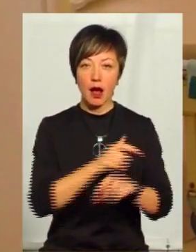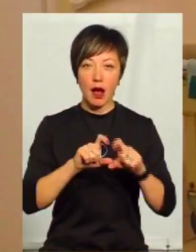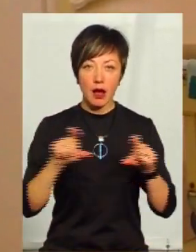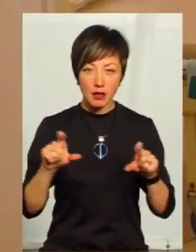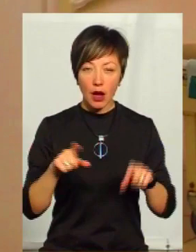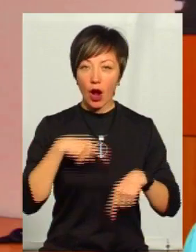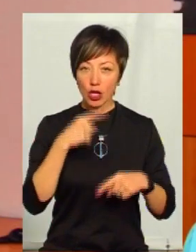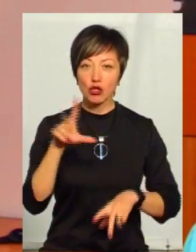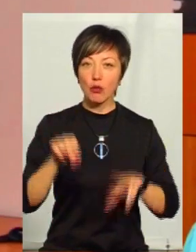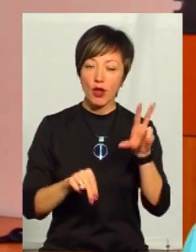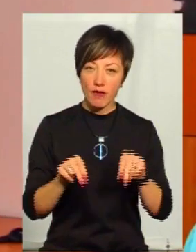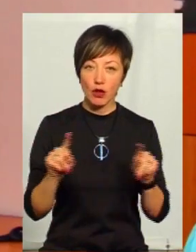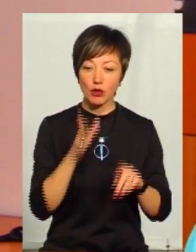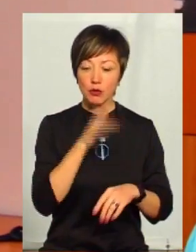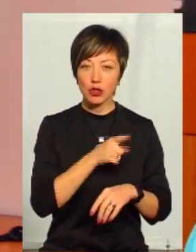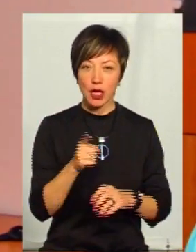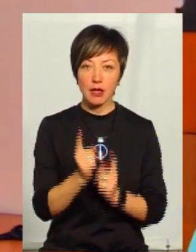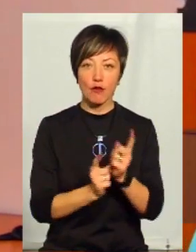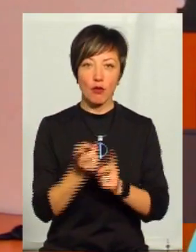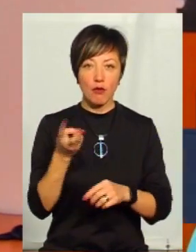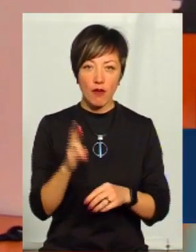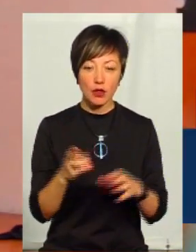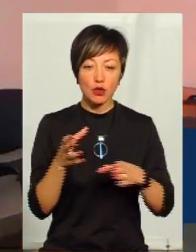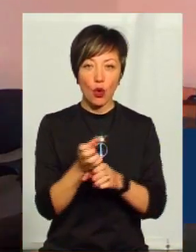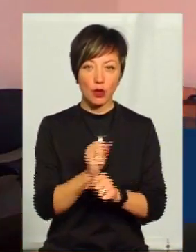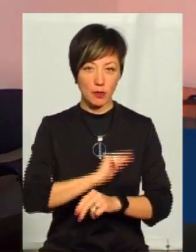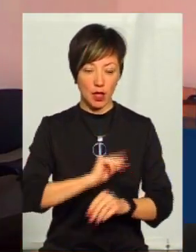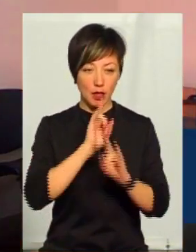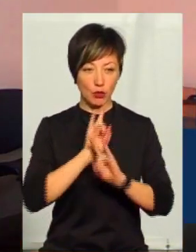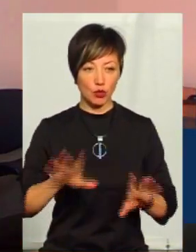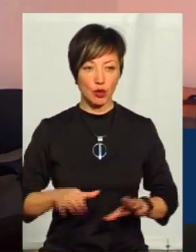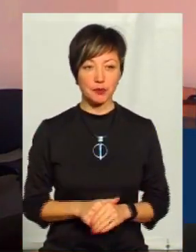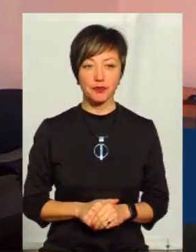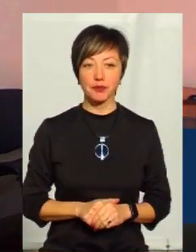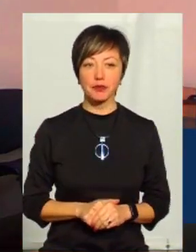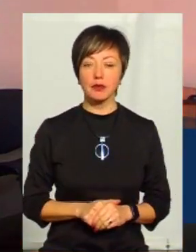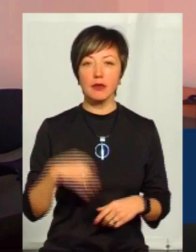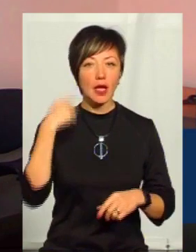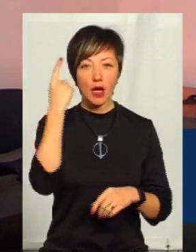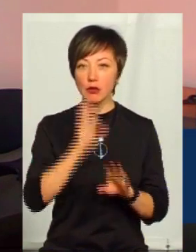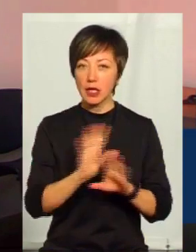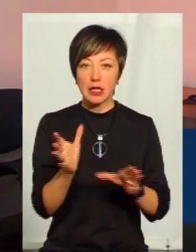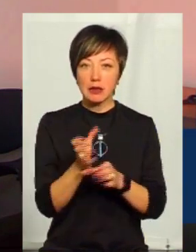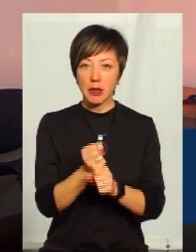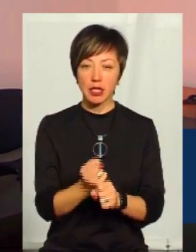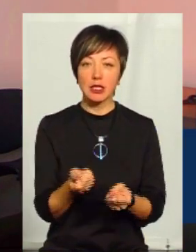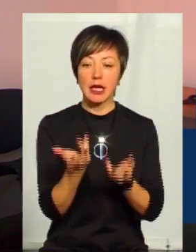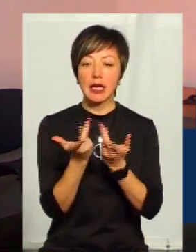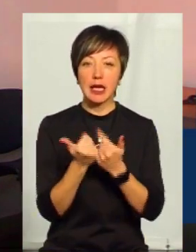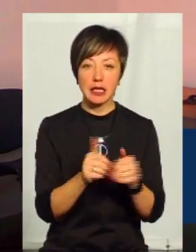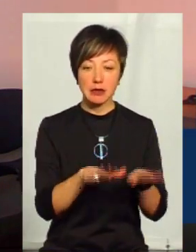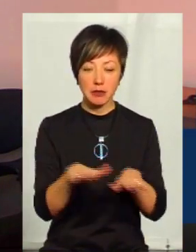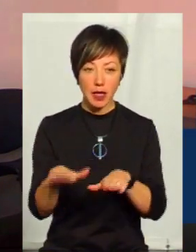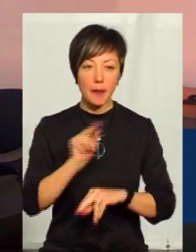Карнеух каже, сподівається, що під час реформування скорочень персоналу не буде. Я думаю, що не зменшиться кількість ліжок і